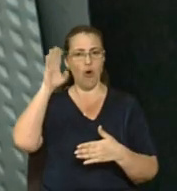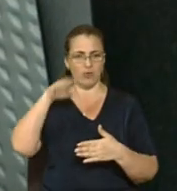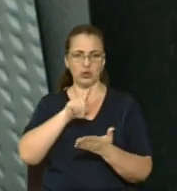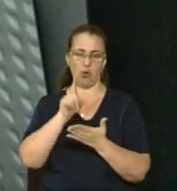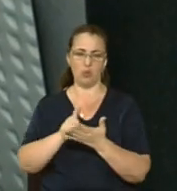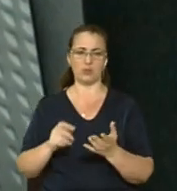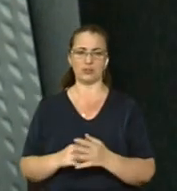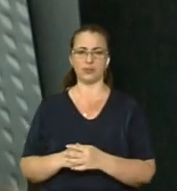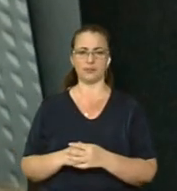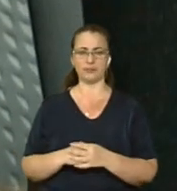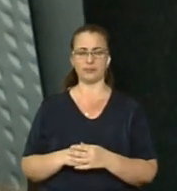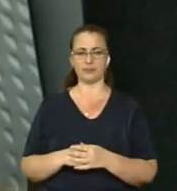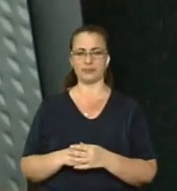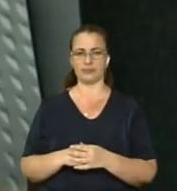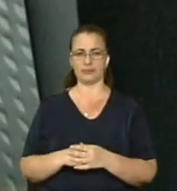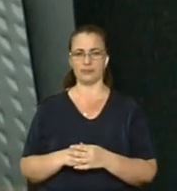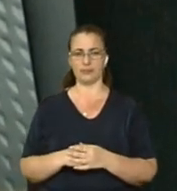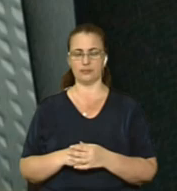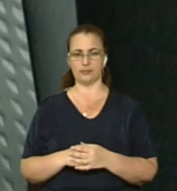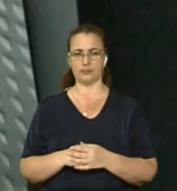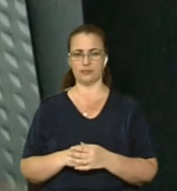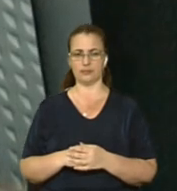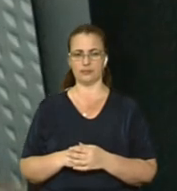Олена Данило, Анатолій Киричук, ЮАЛьвів.